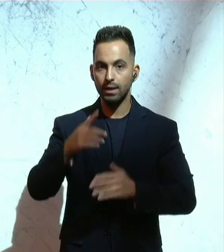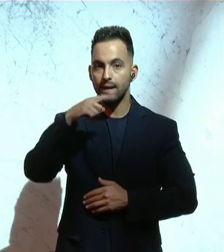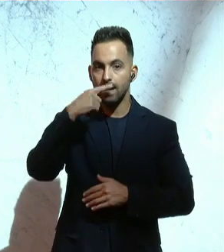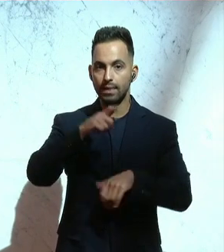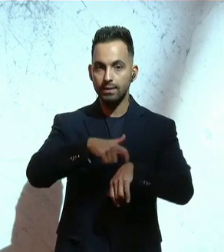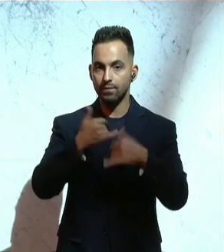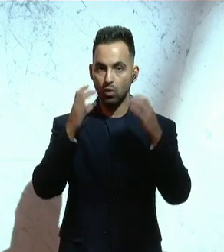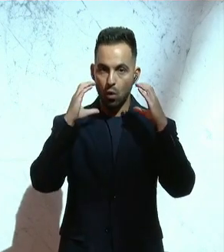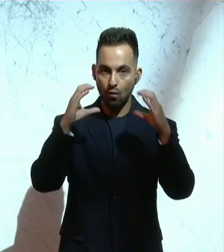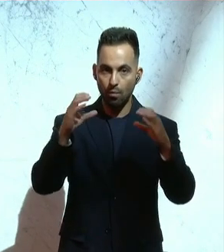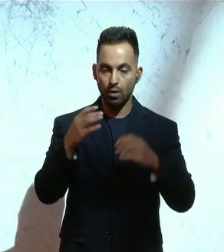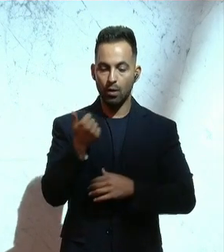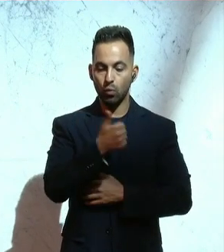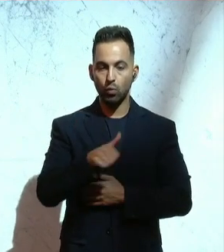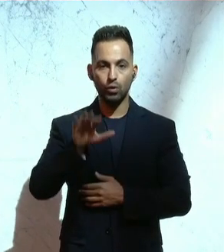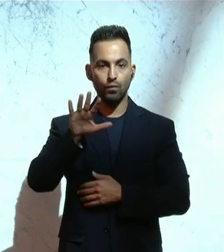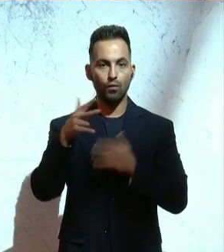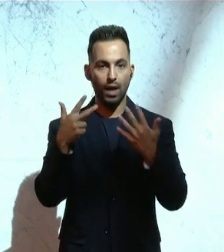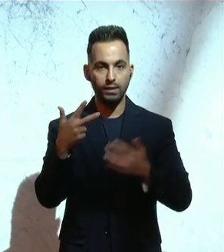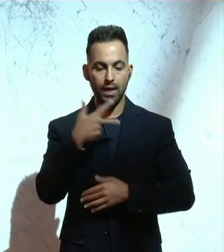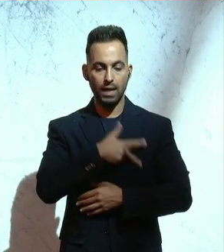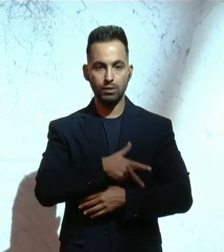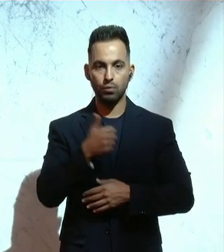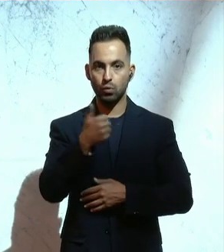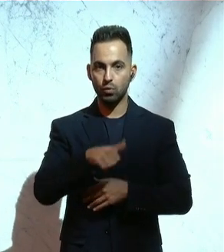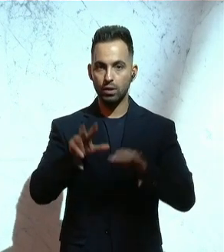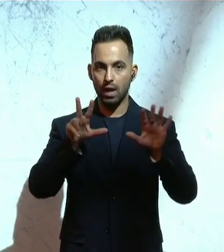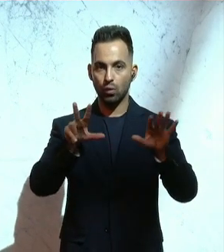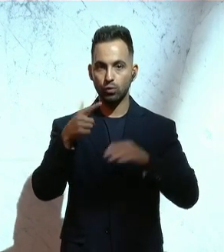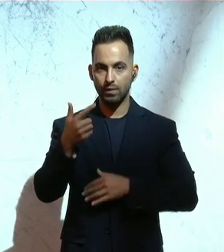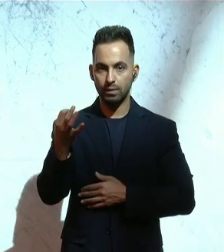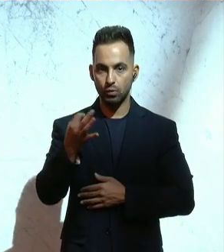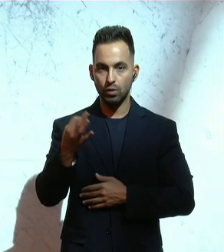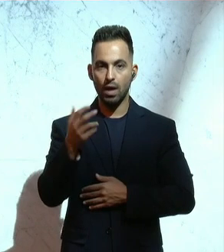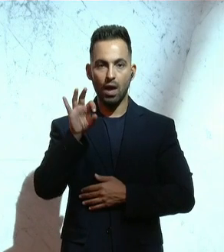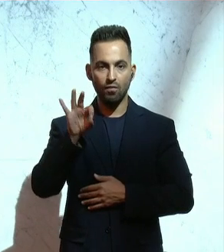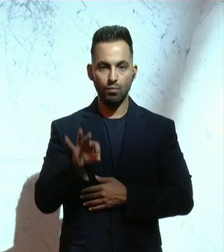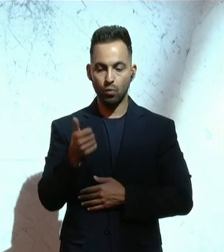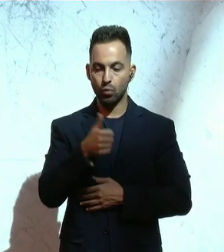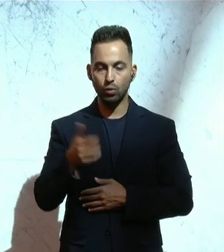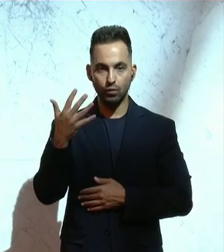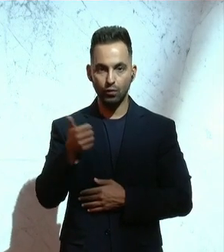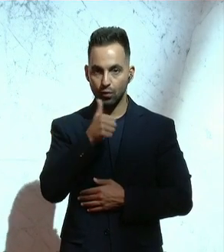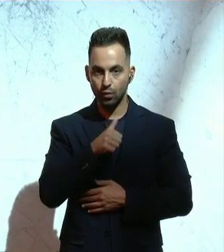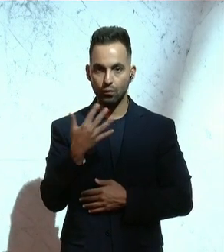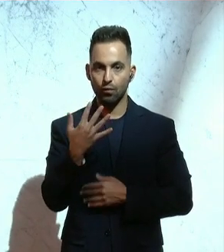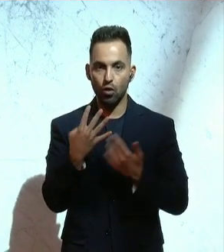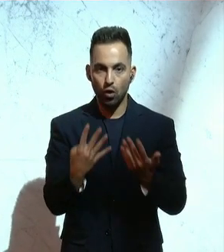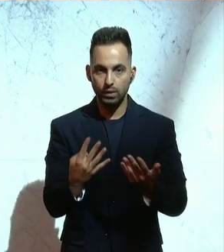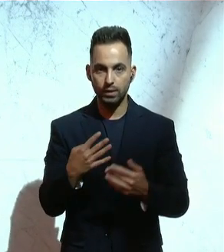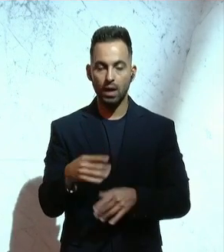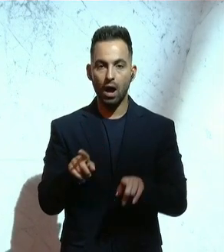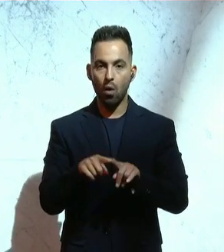ergeben. ÖVP 185, SPÖ 128, FPÖ 105, Grüne 95